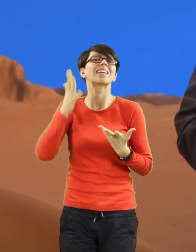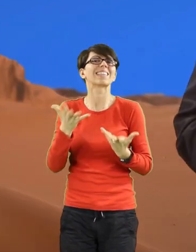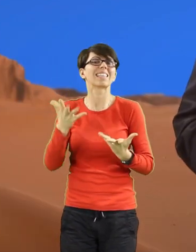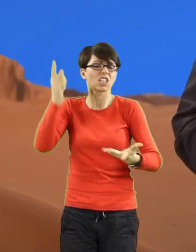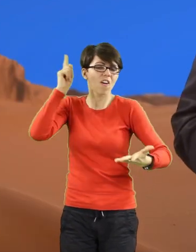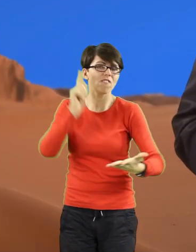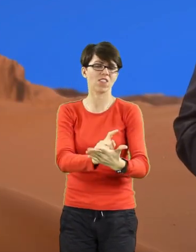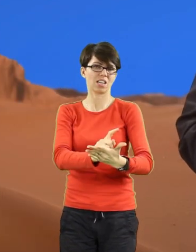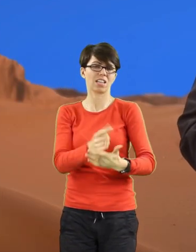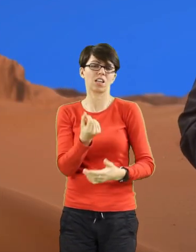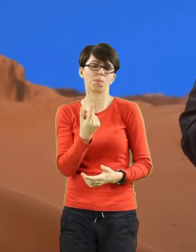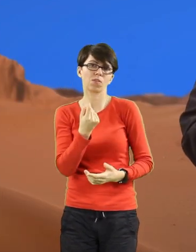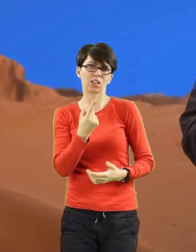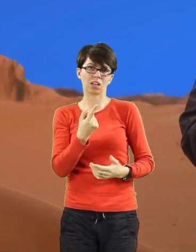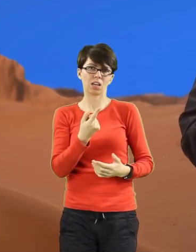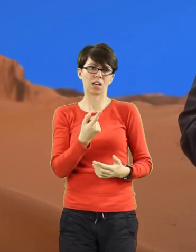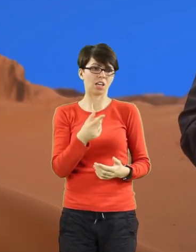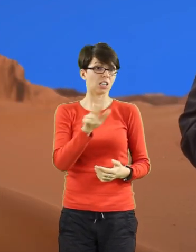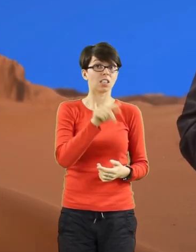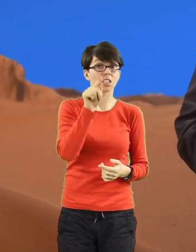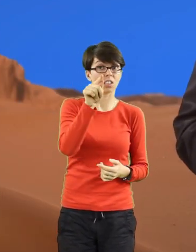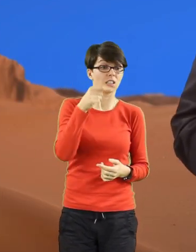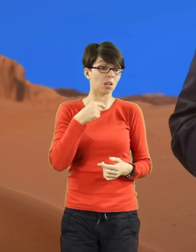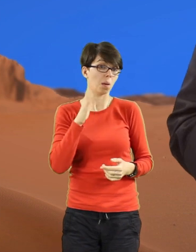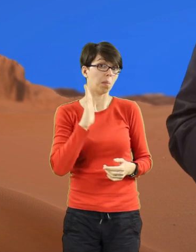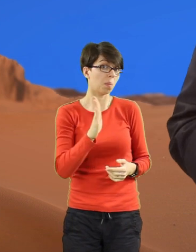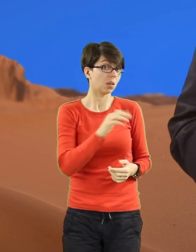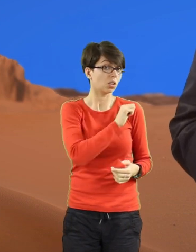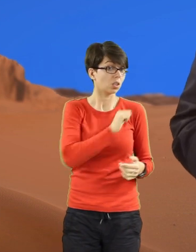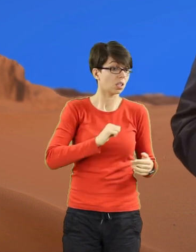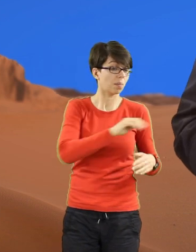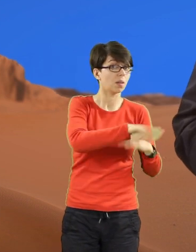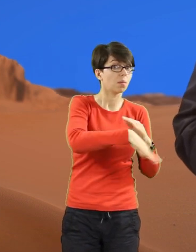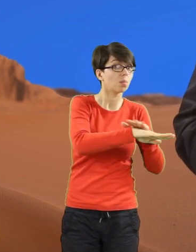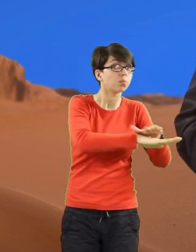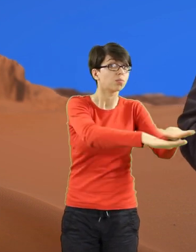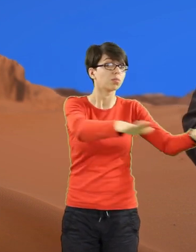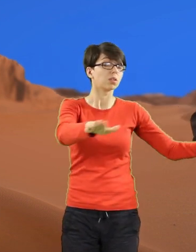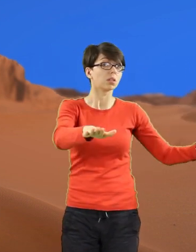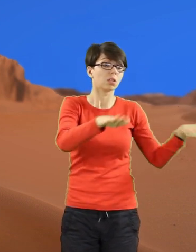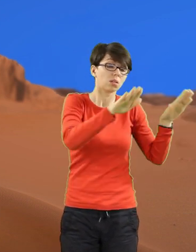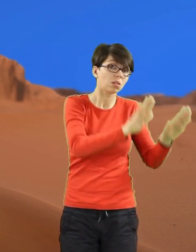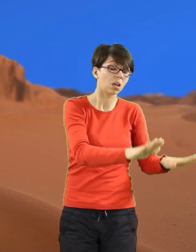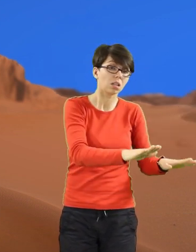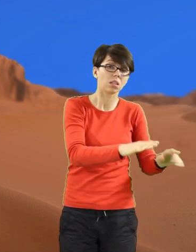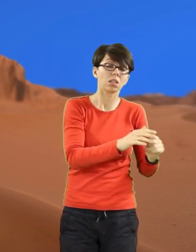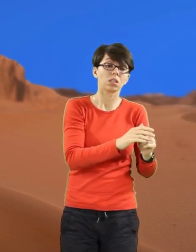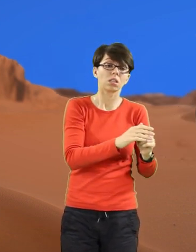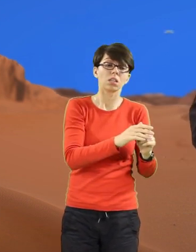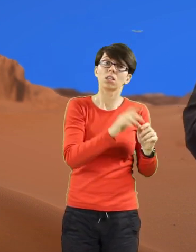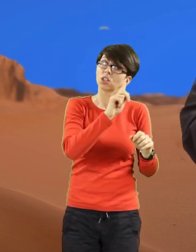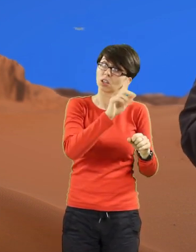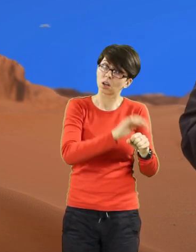On chce wygrać tę chwilę, kiedy zostaniesz na pustyni sam. Kiedy sama na